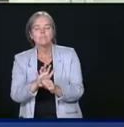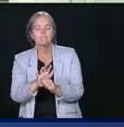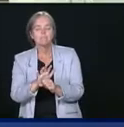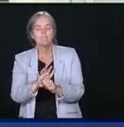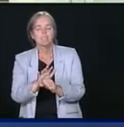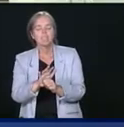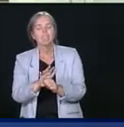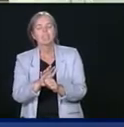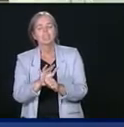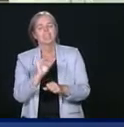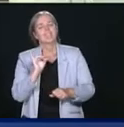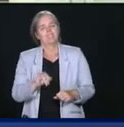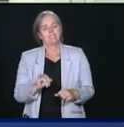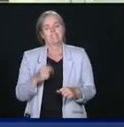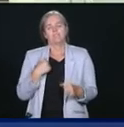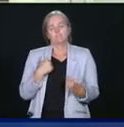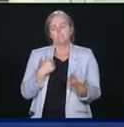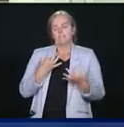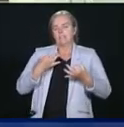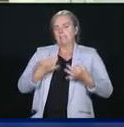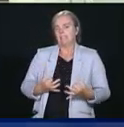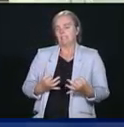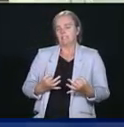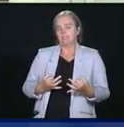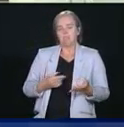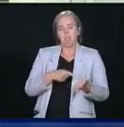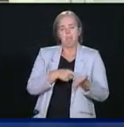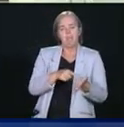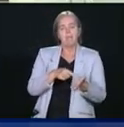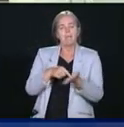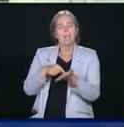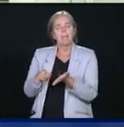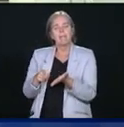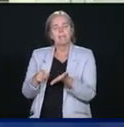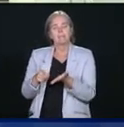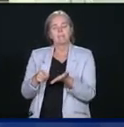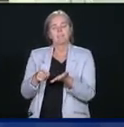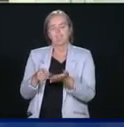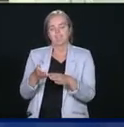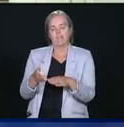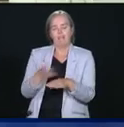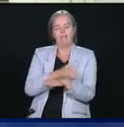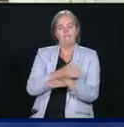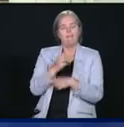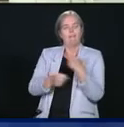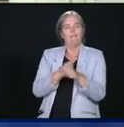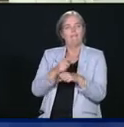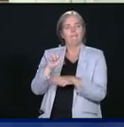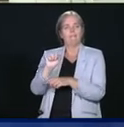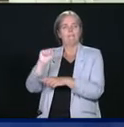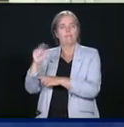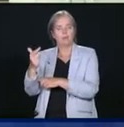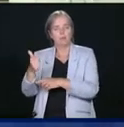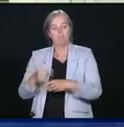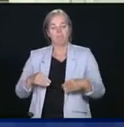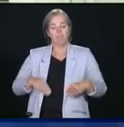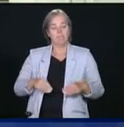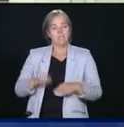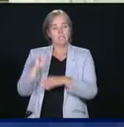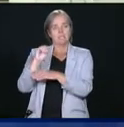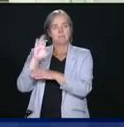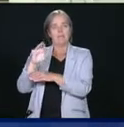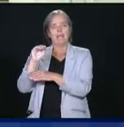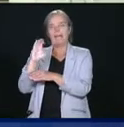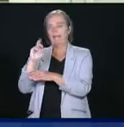proposons maintenant un paiement complet pour 2020-2021. La ministre McKenna a envoyé des lettres à